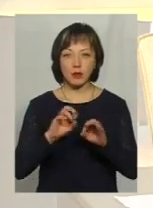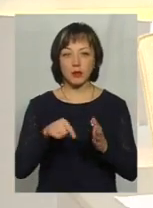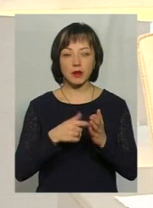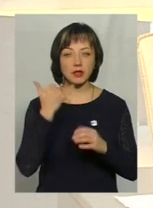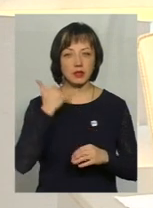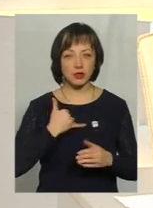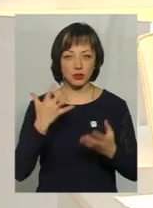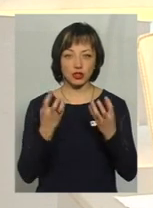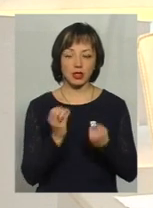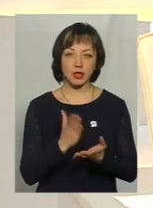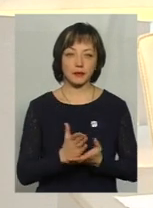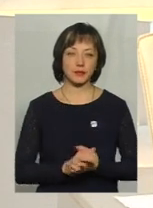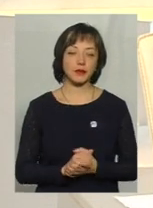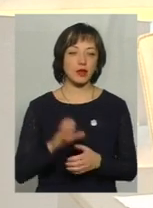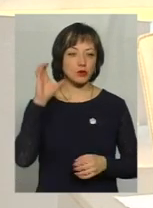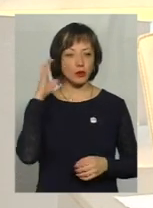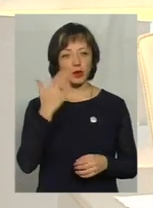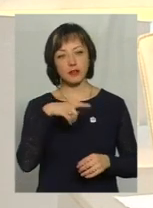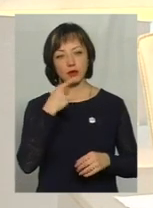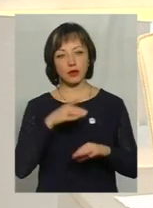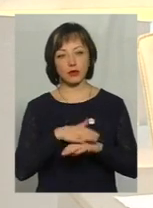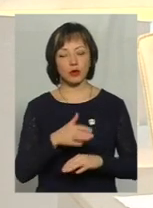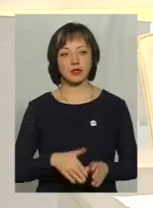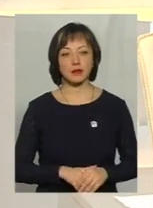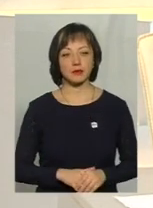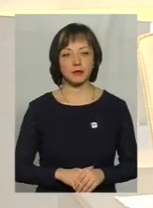міста. Маємо у нас ще один телефонний дзвінок. Слухаємо вас. Говоріть, будь ласка.